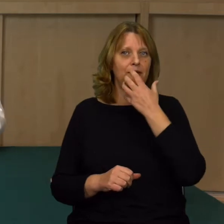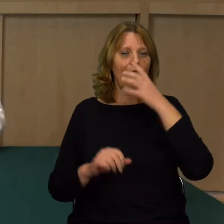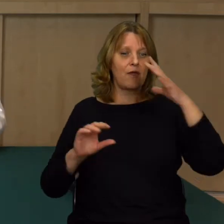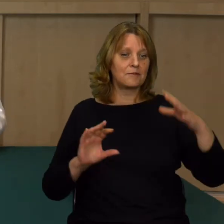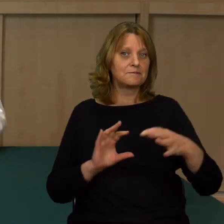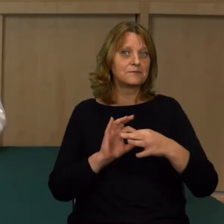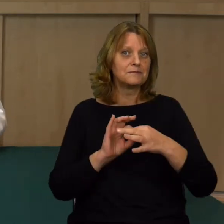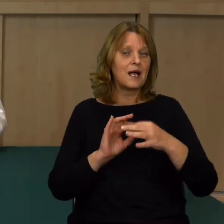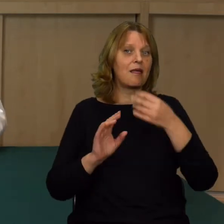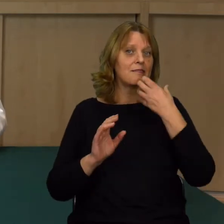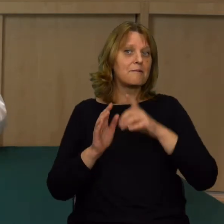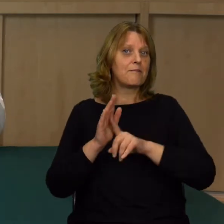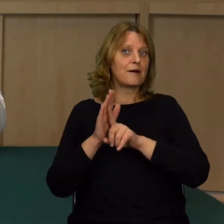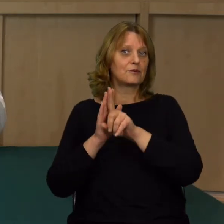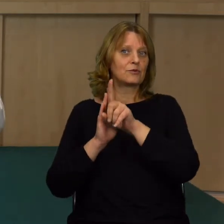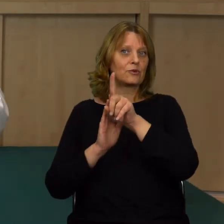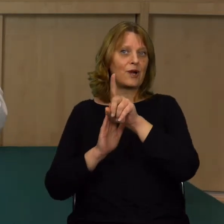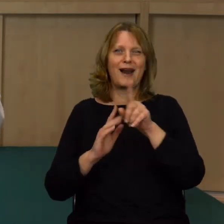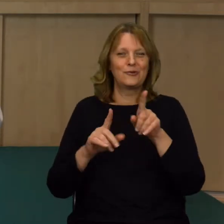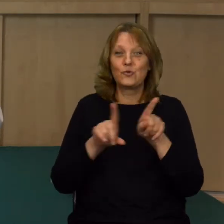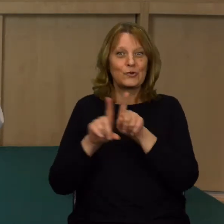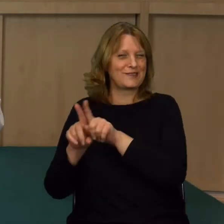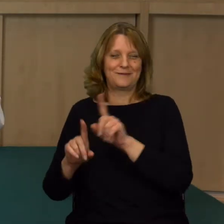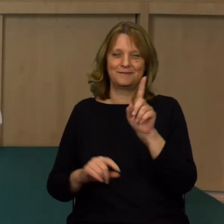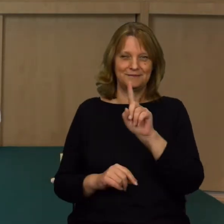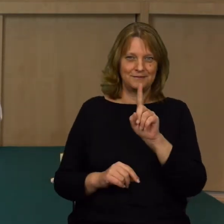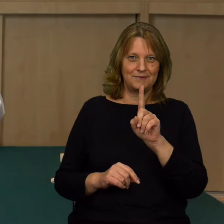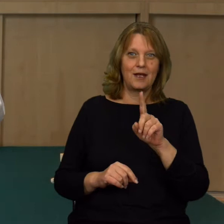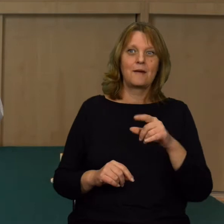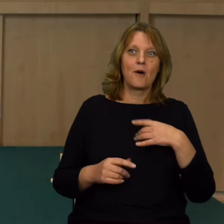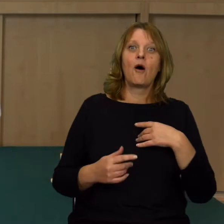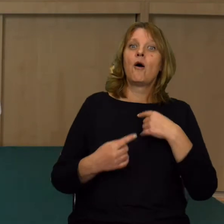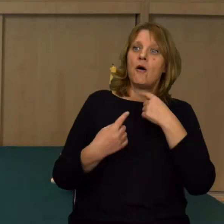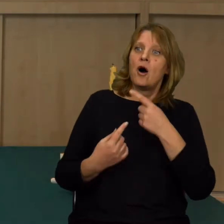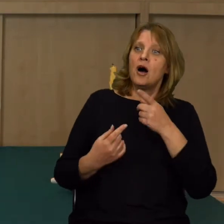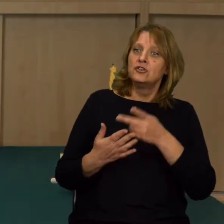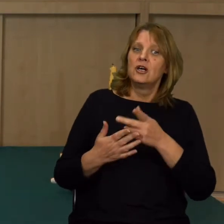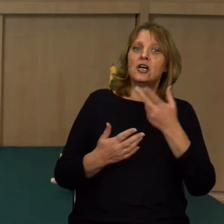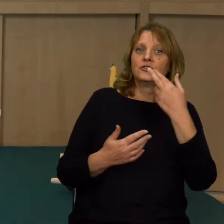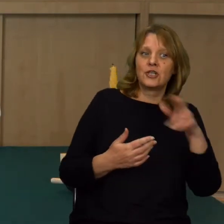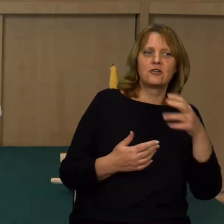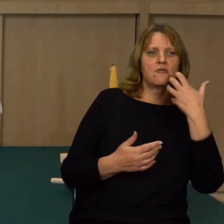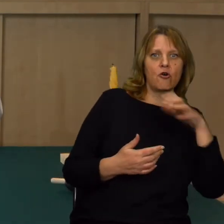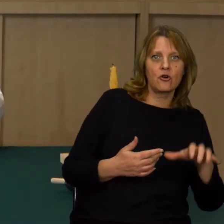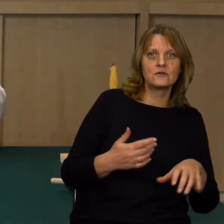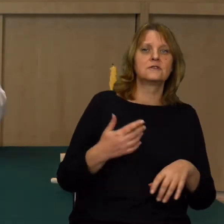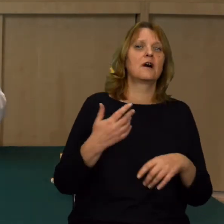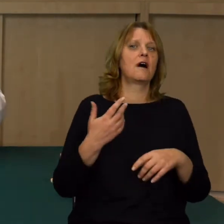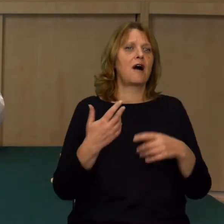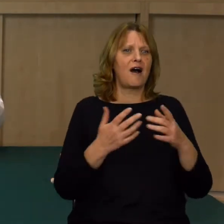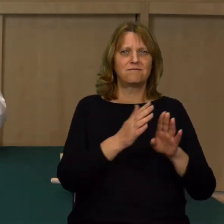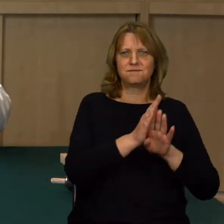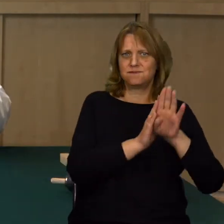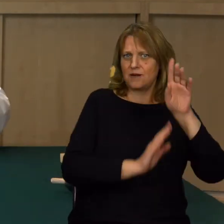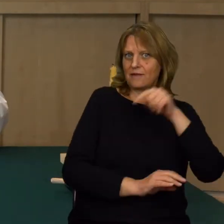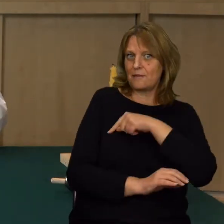związana z temperaturą. Ale to nie jest to samo. Bo powiemy, że coś bardziej gorącego, coś bardziej co